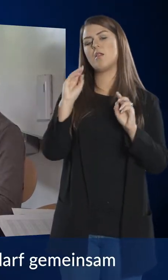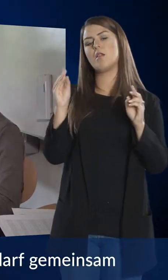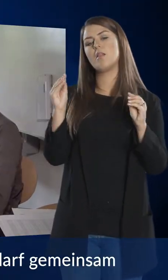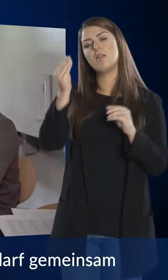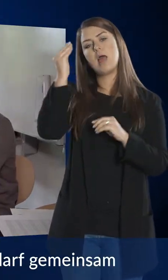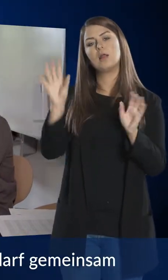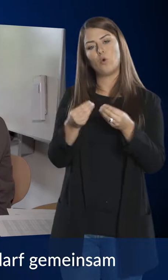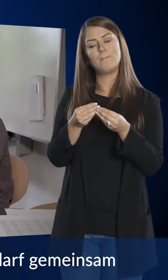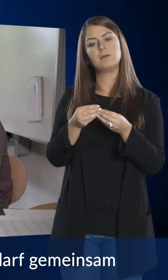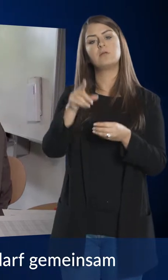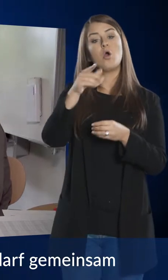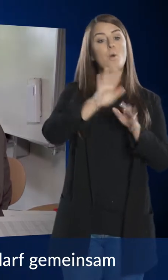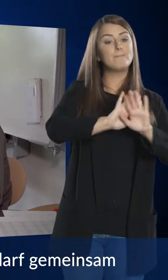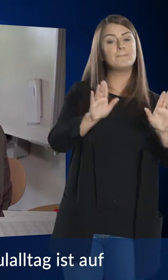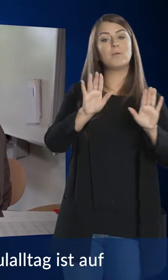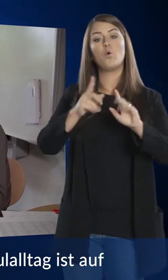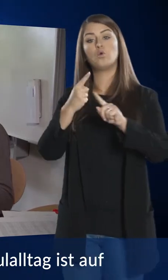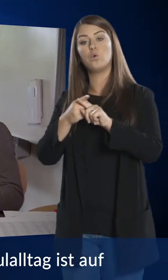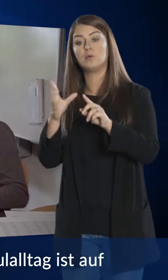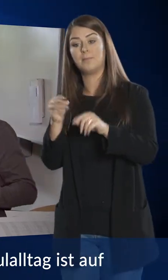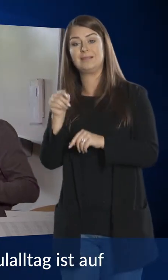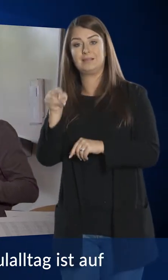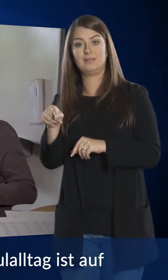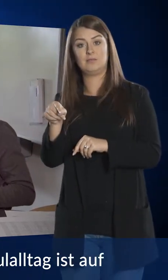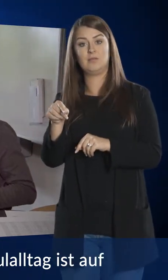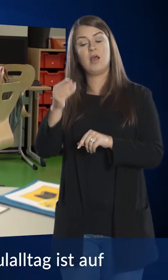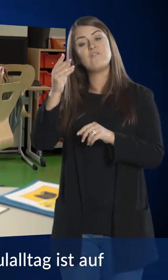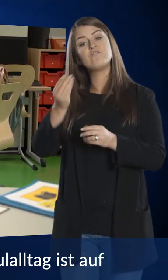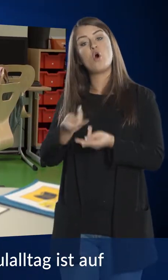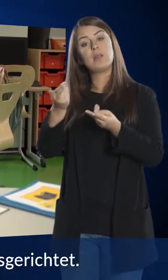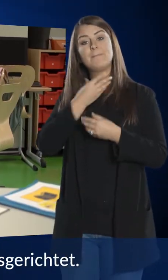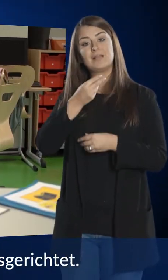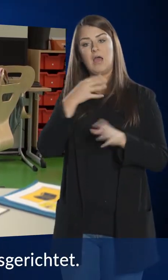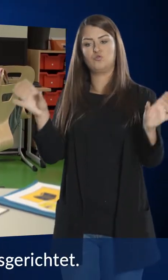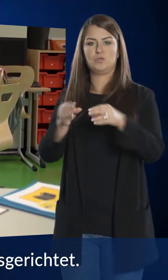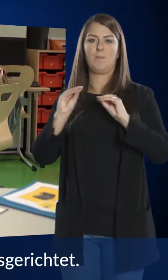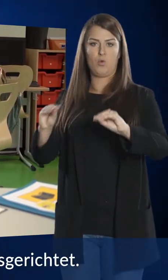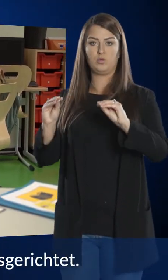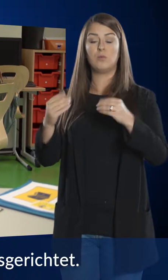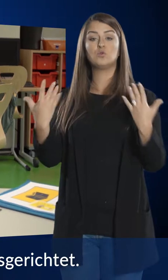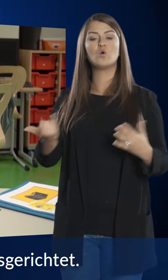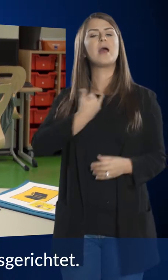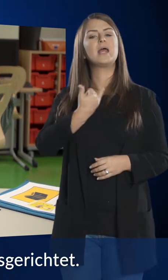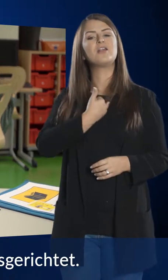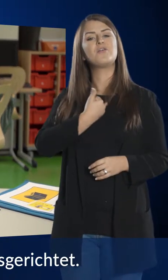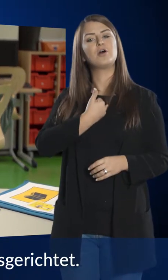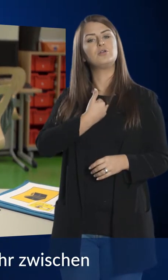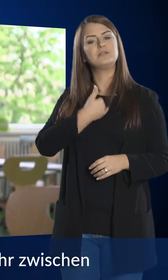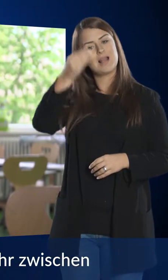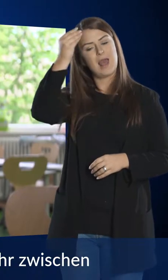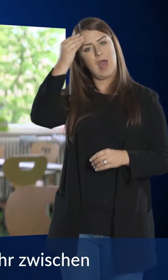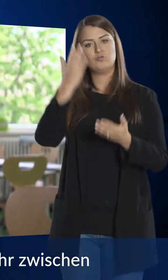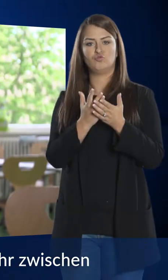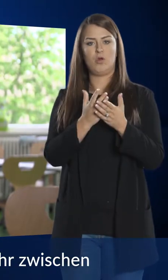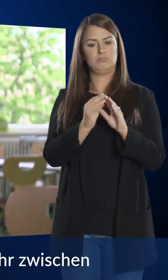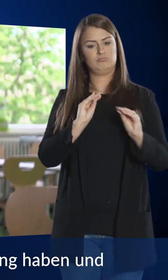sonderpädagogischen Förderbedarf gemeinsam unterrichtet. Der gesamte Schulalltag ist auf individualisiertes Lernen ausgerichtet. Wir